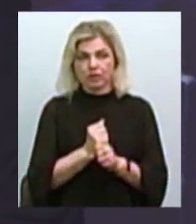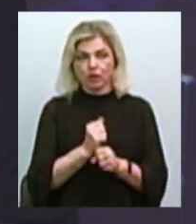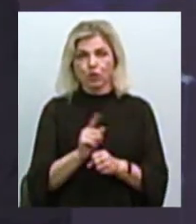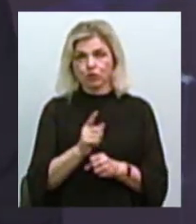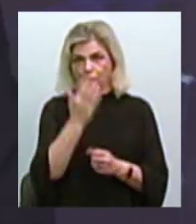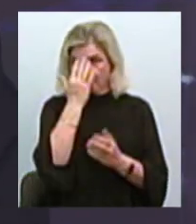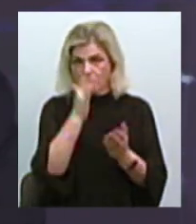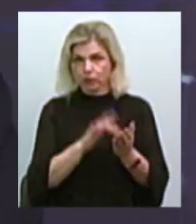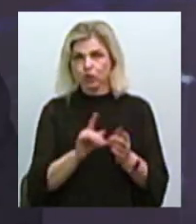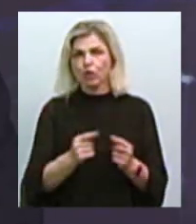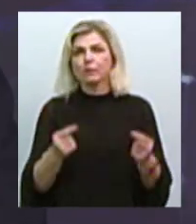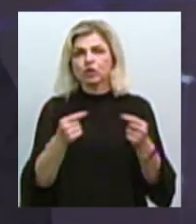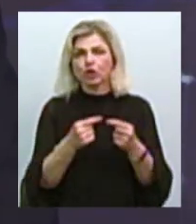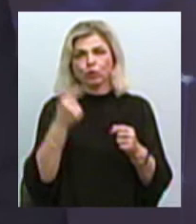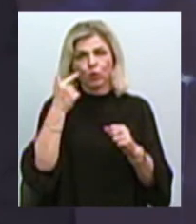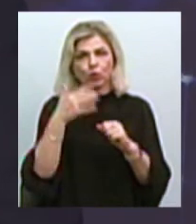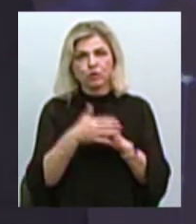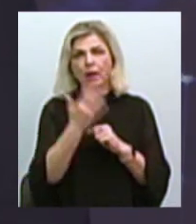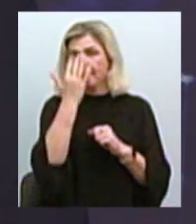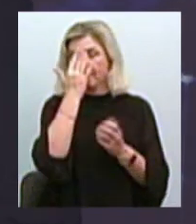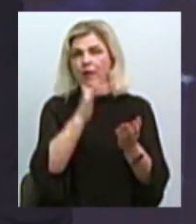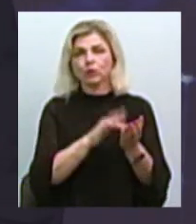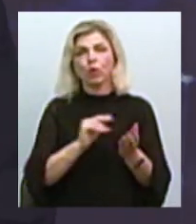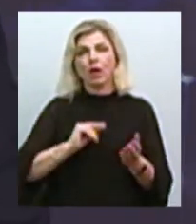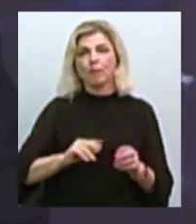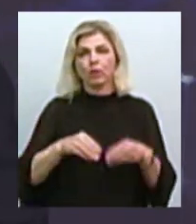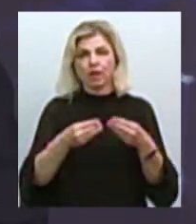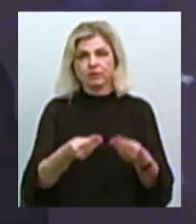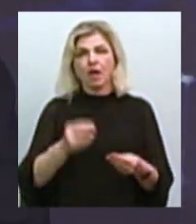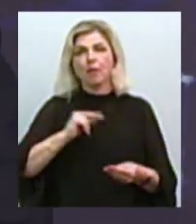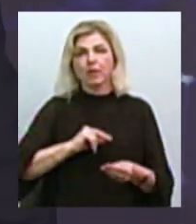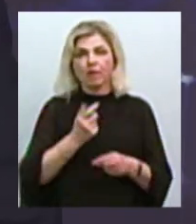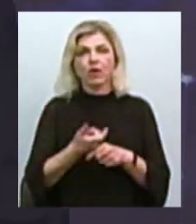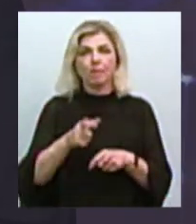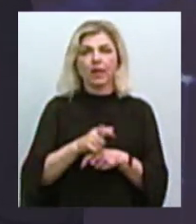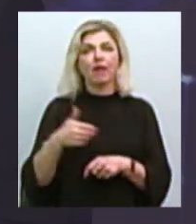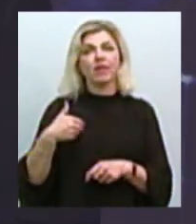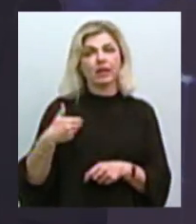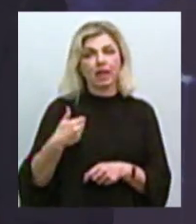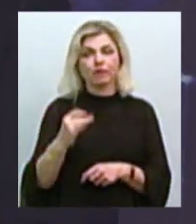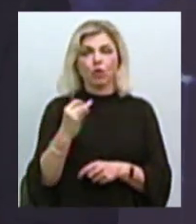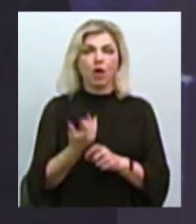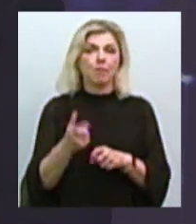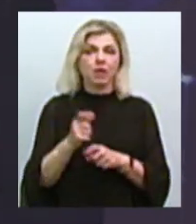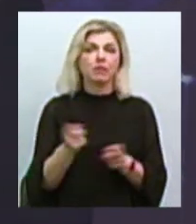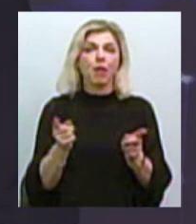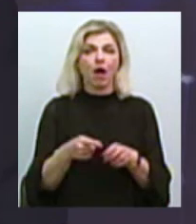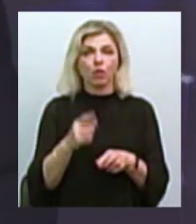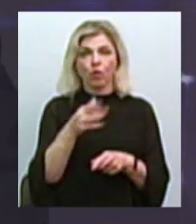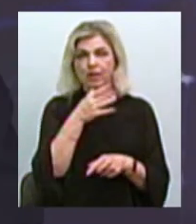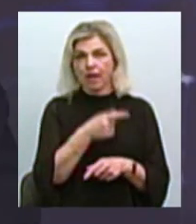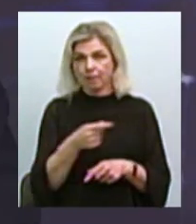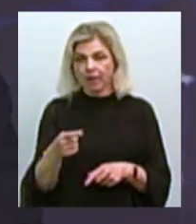метою, щоб чітко розуміти мету роботодавця, працювати більш ефективно і, знову ж таки, в максимально короткий термін